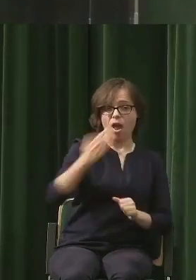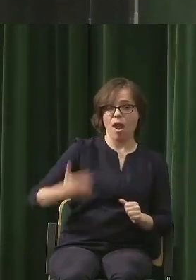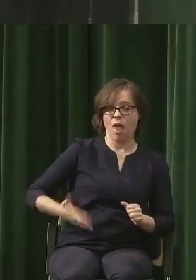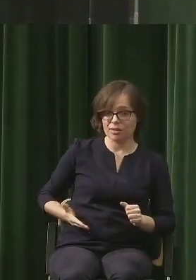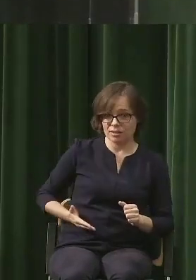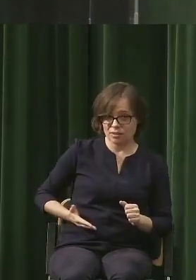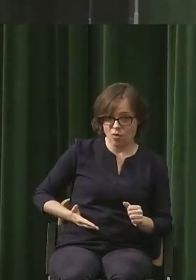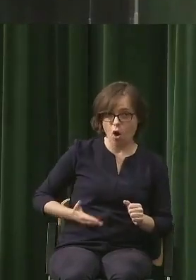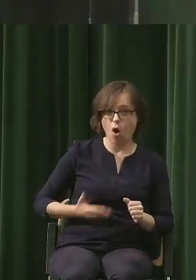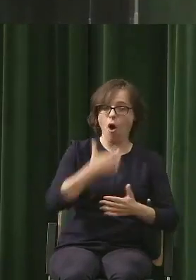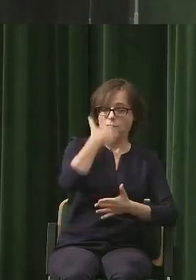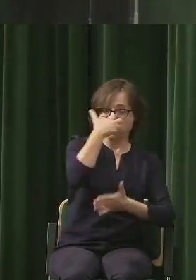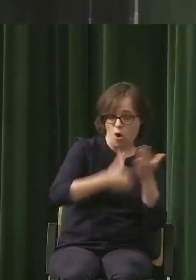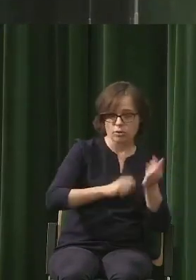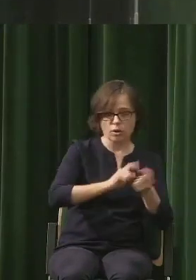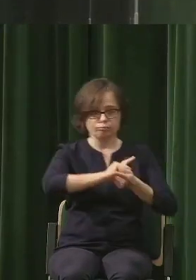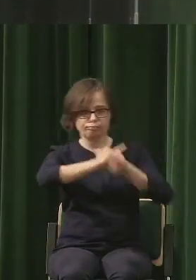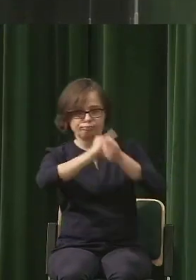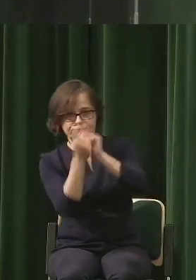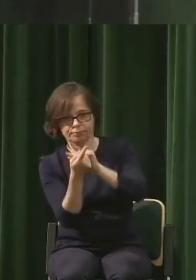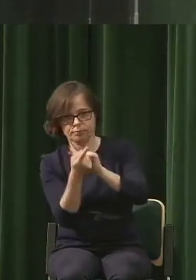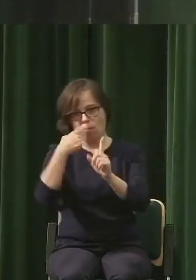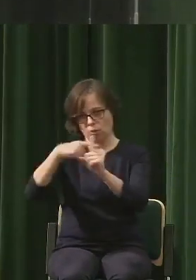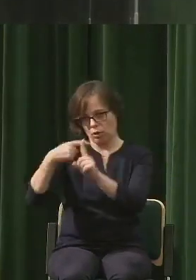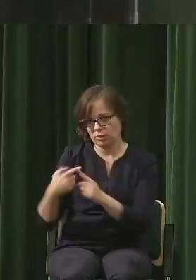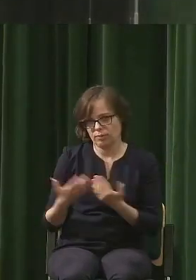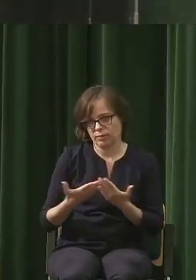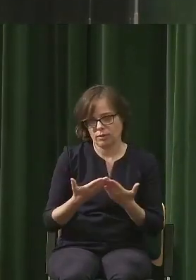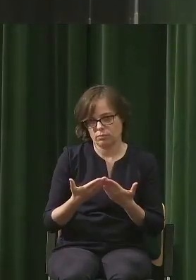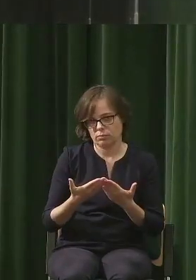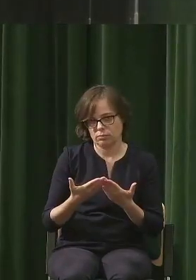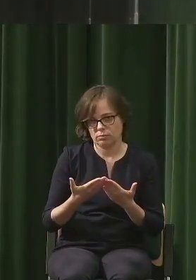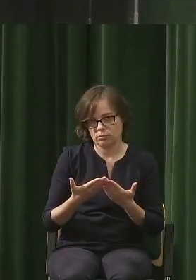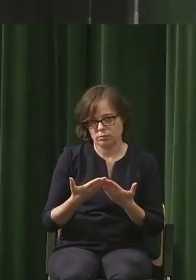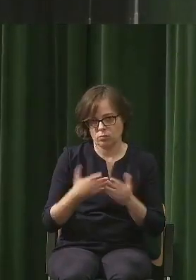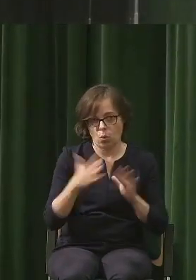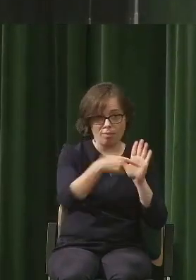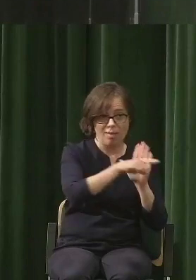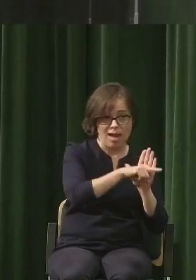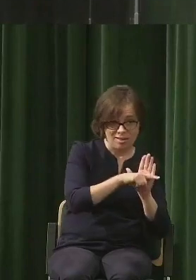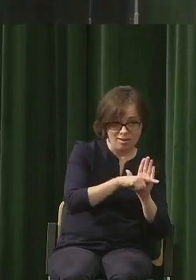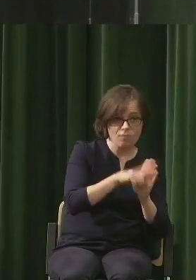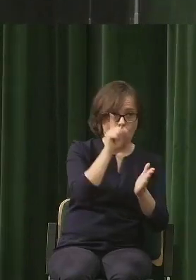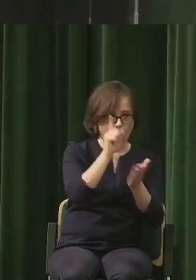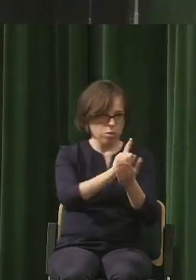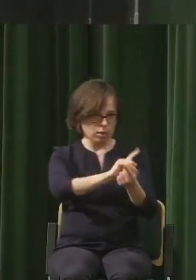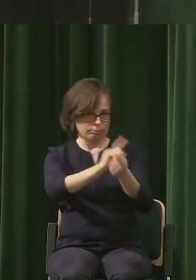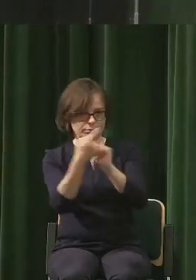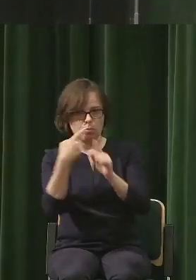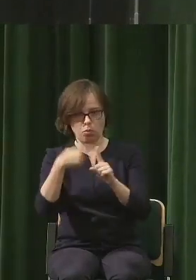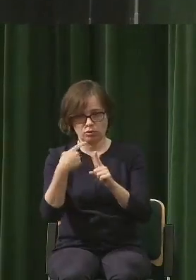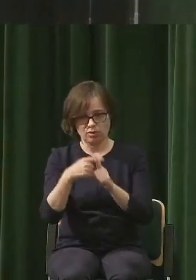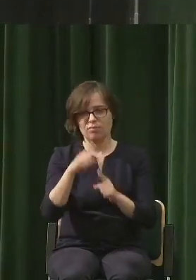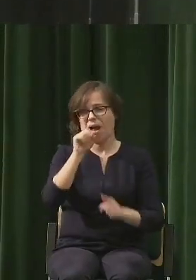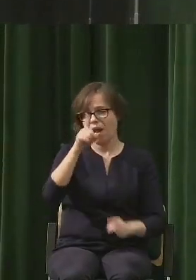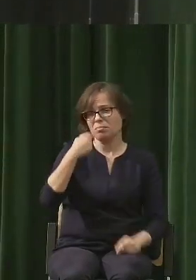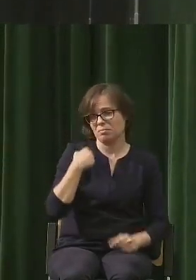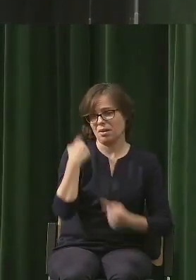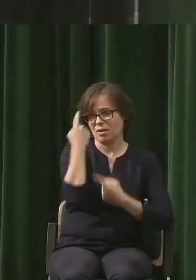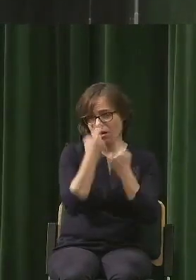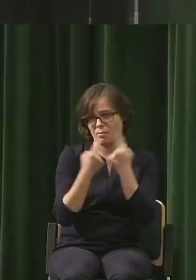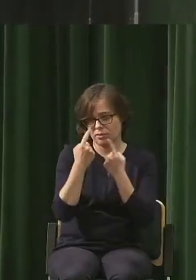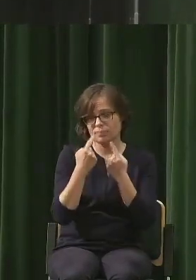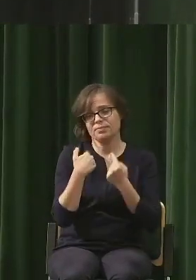prowadzą ku, czyli ze złego wychodzi coś dobrego dla wszystkich. Natomiast ja myślę, że jednak fundamentalnie my tutaj,